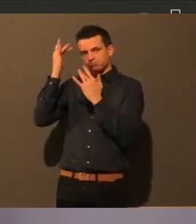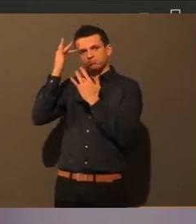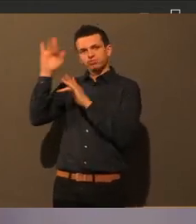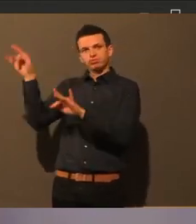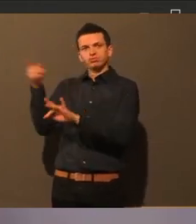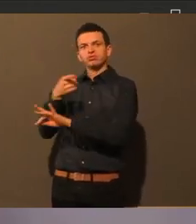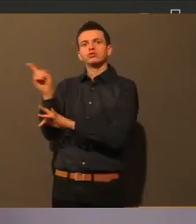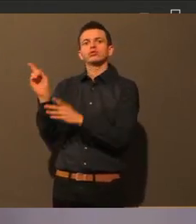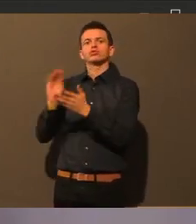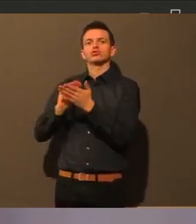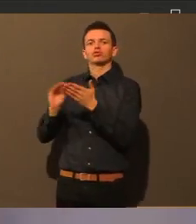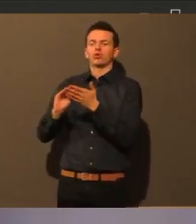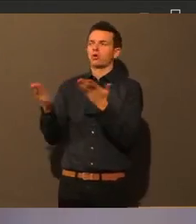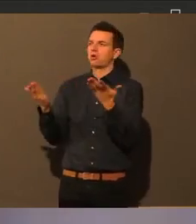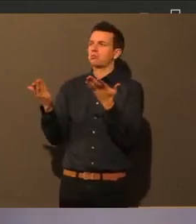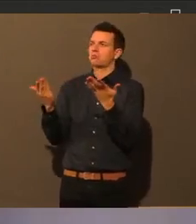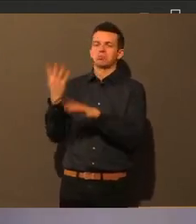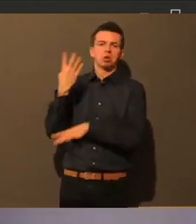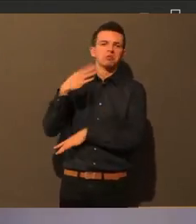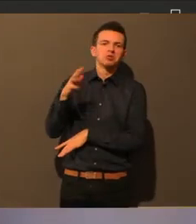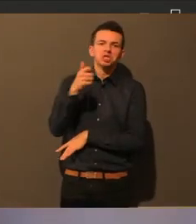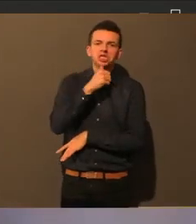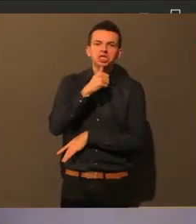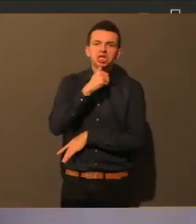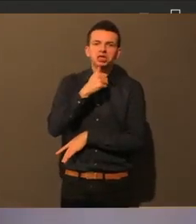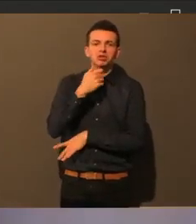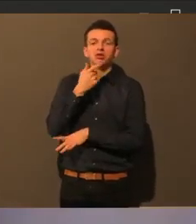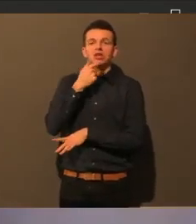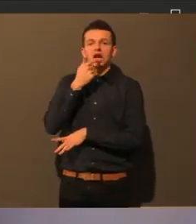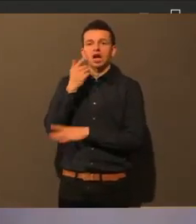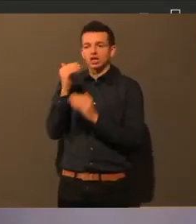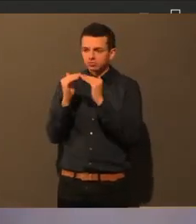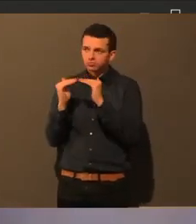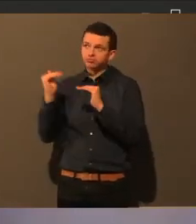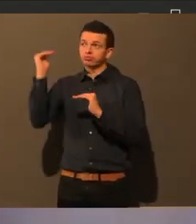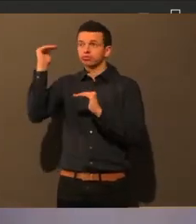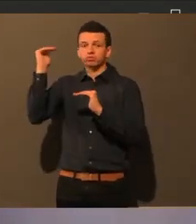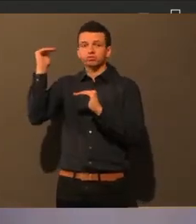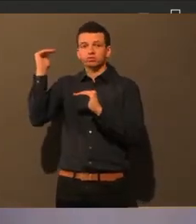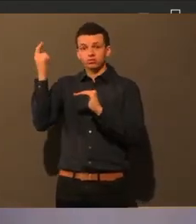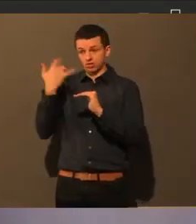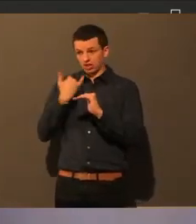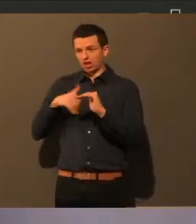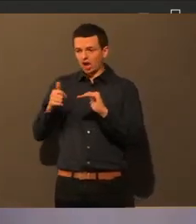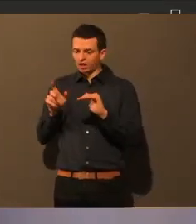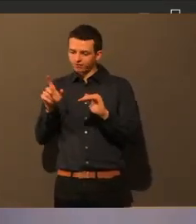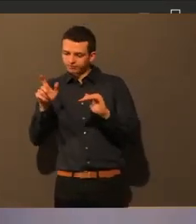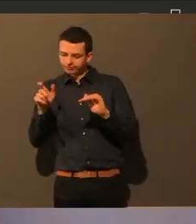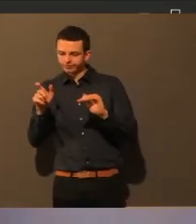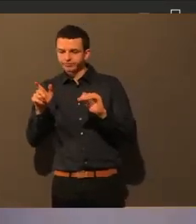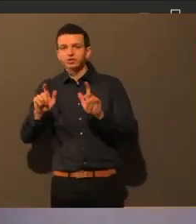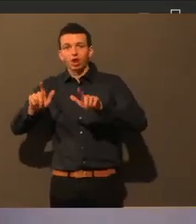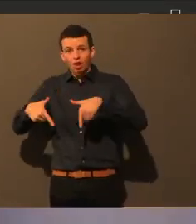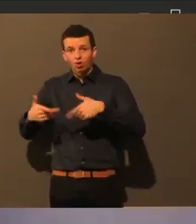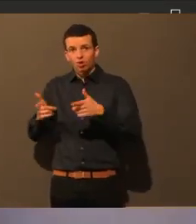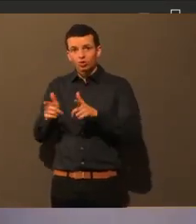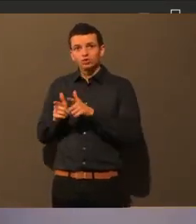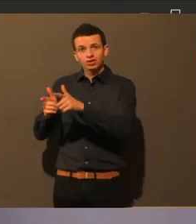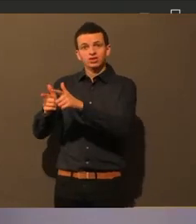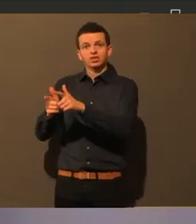wäre es möglich, auch vielleicht um ein bisschen kurze Wege zu schaffen, dass man so in Stoßzeiten die